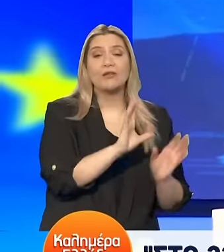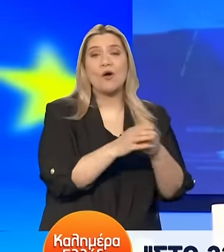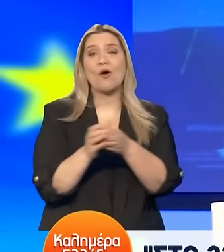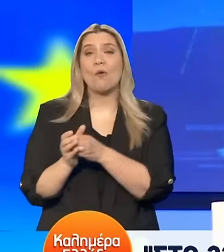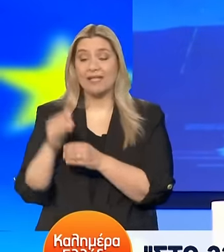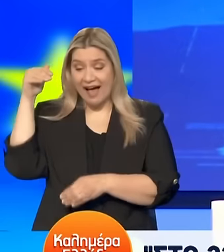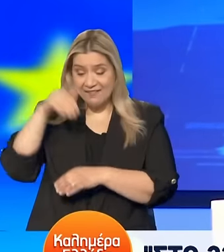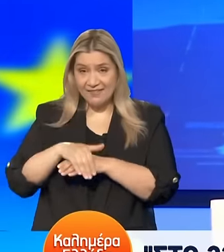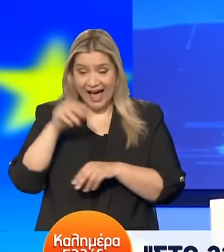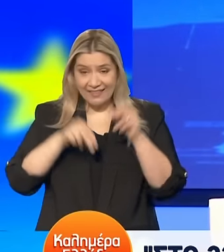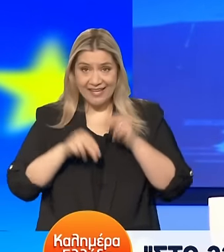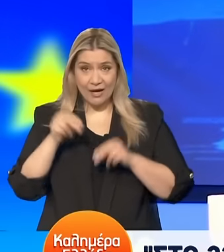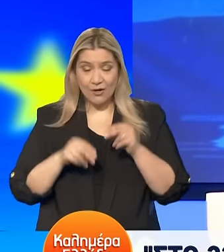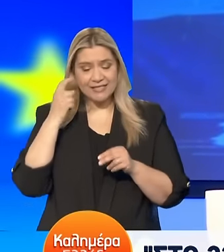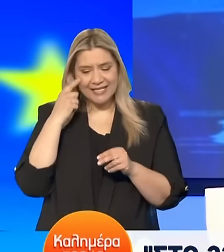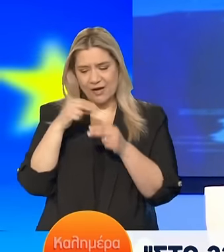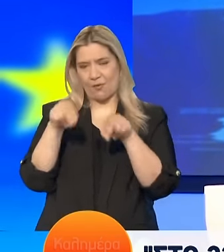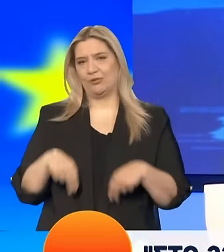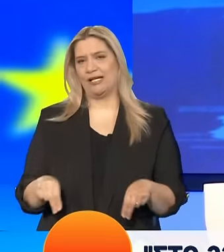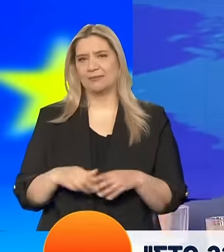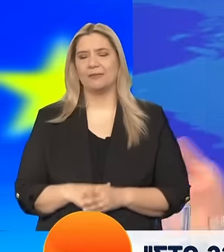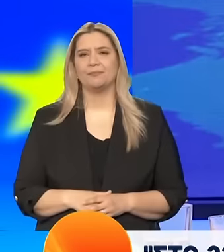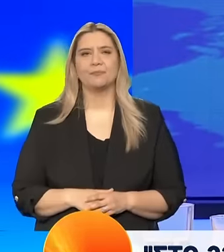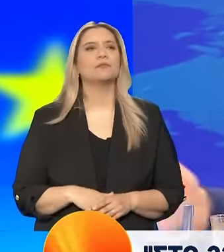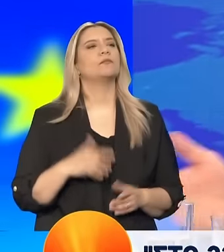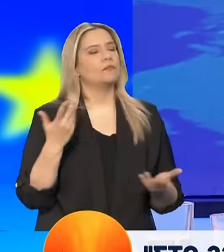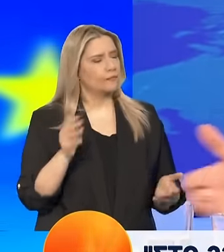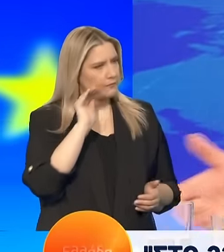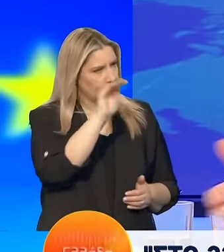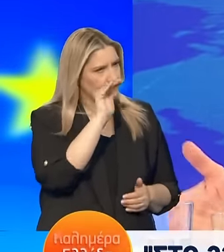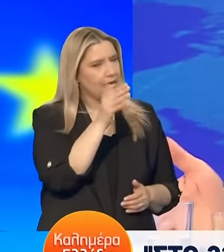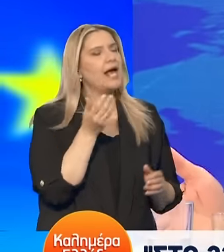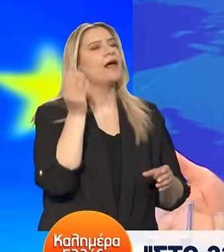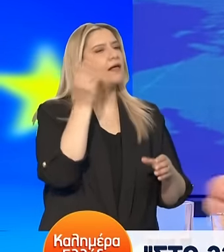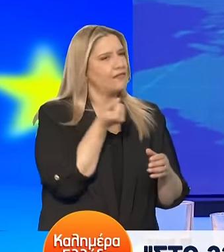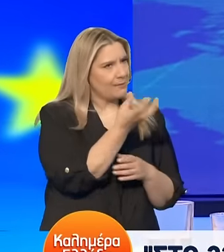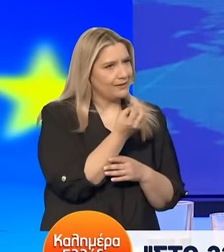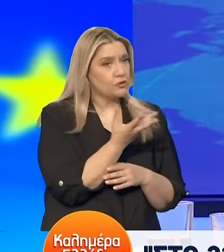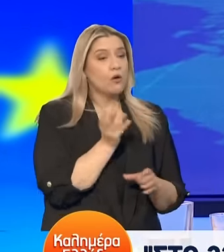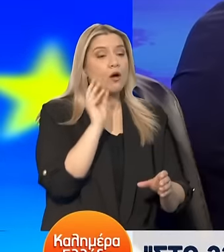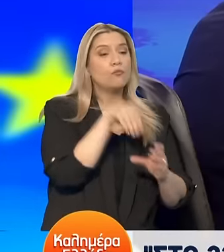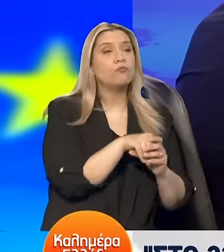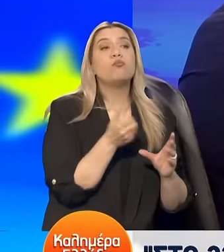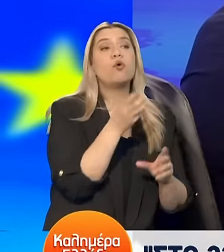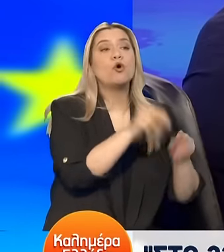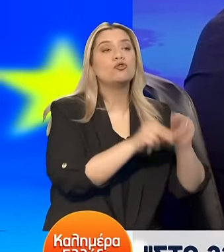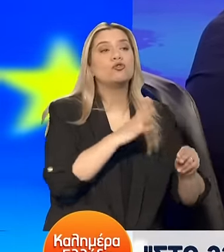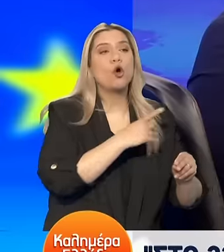εκλογών Να ξέρουμε πώς μπορούμε να μετρηθούμε Κύριε Πρόεδρε Θα μετρήσουμε και την συμμετοχή και την αποχή Στις 9 Ιουνίου